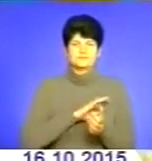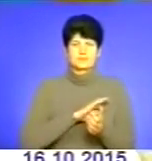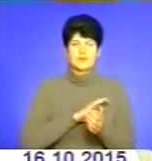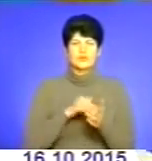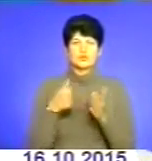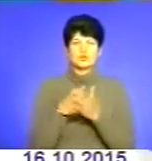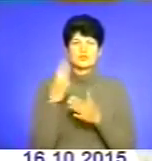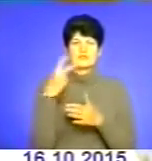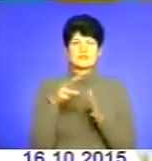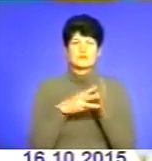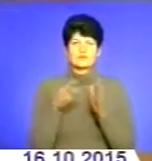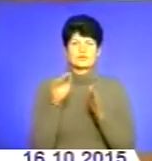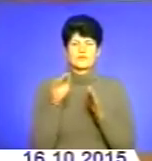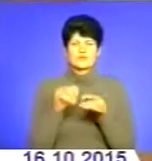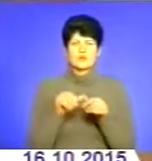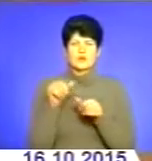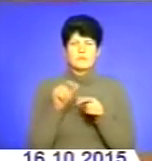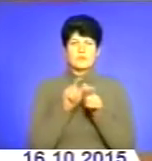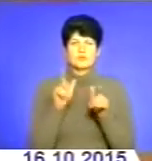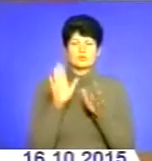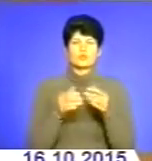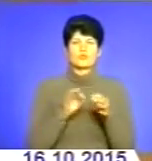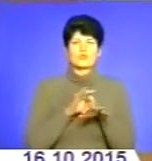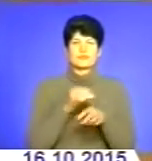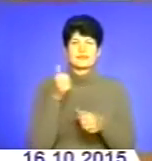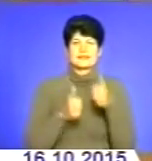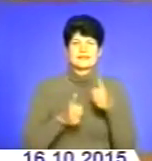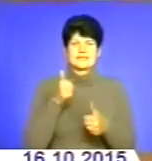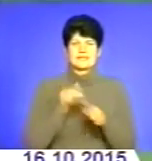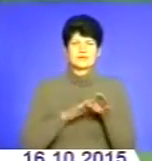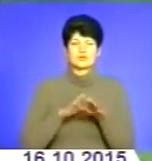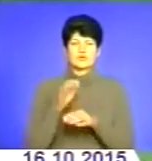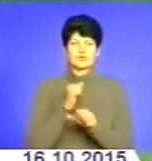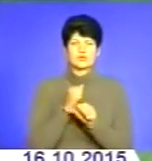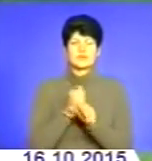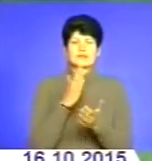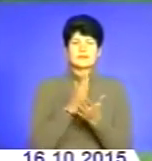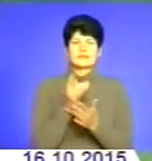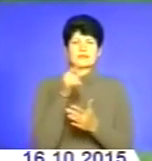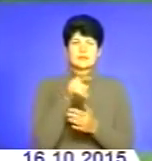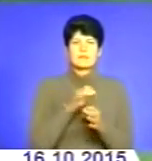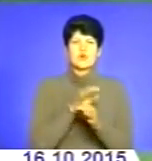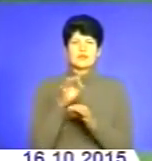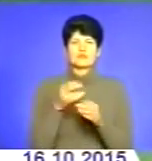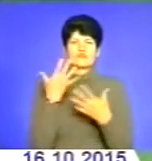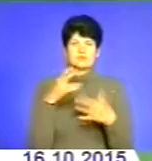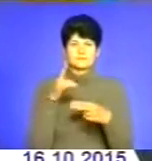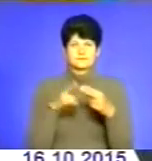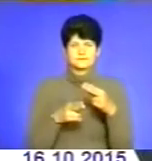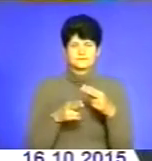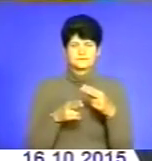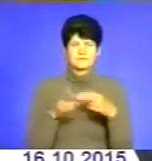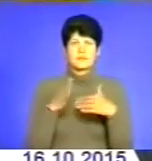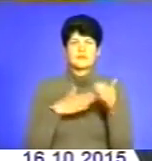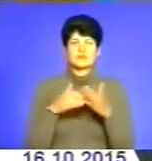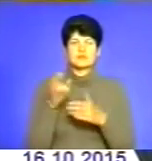жовтня на деяких об'єктах будуть проводити тендери щодо виконання робіт. Однак є такі проекти, що вже на завершенні. Практично